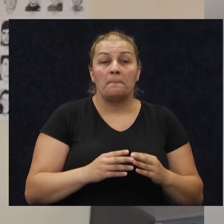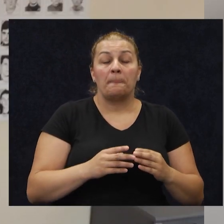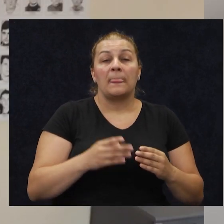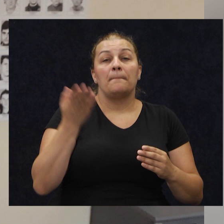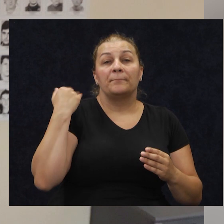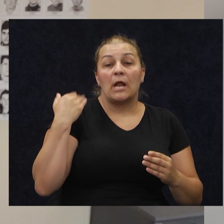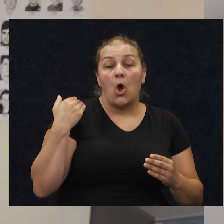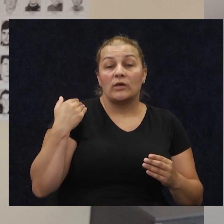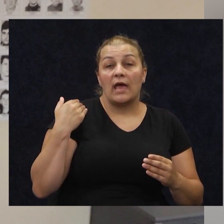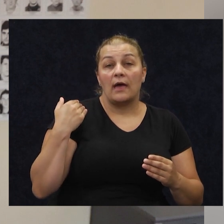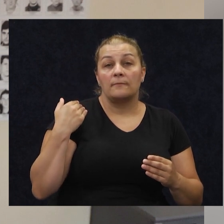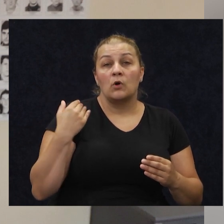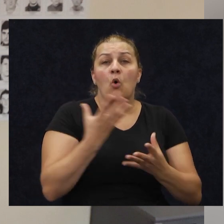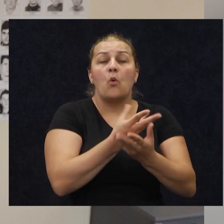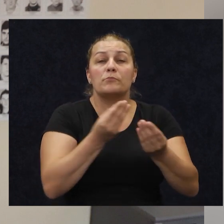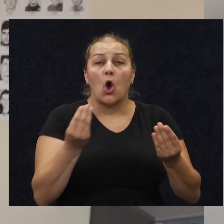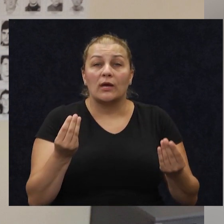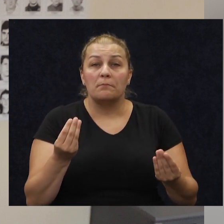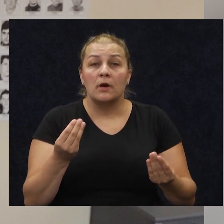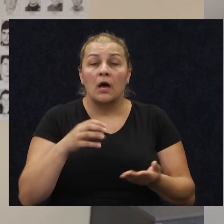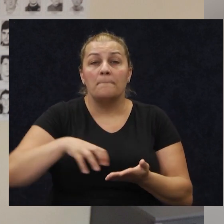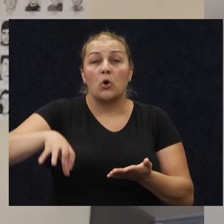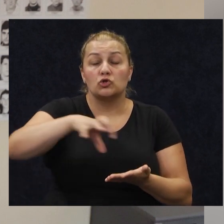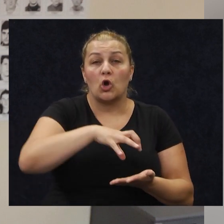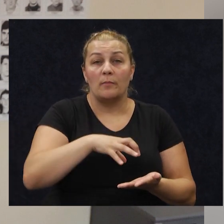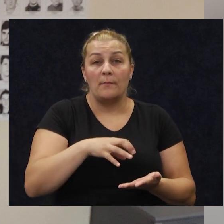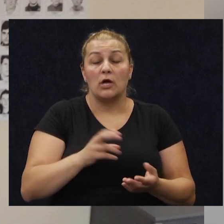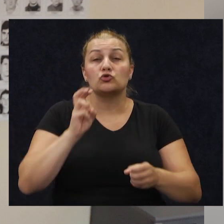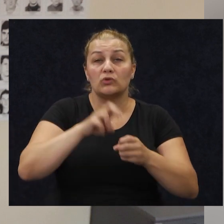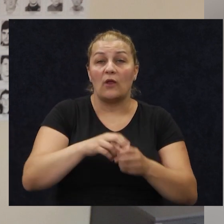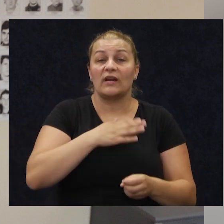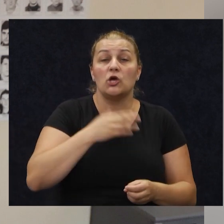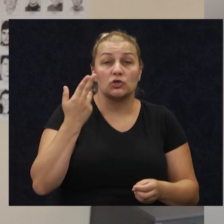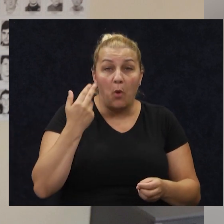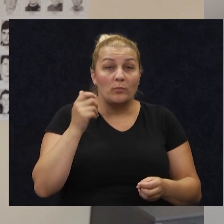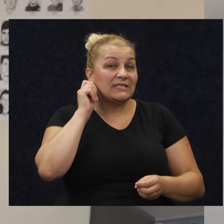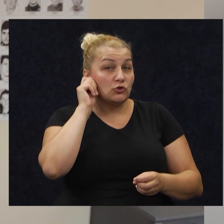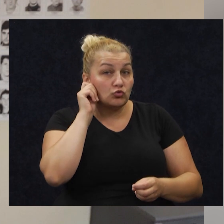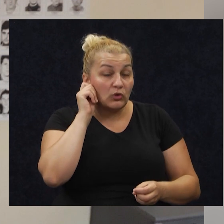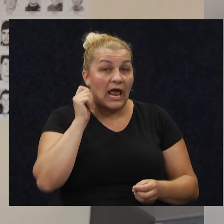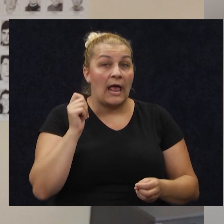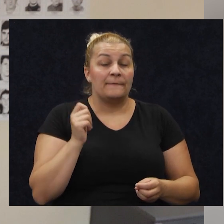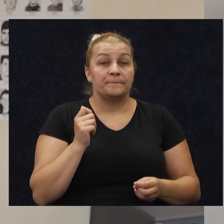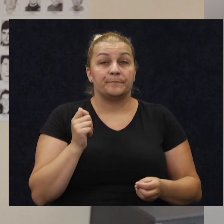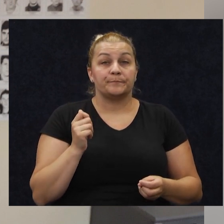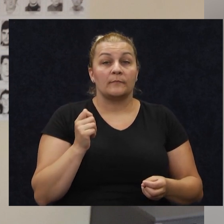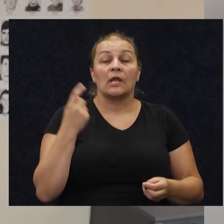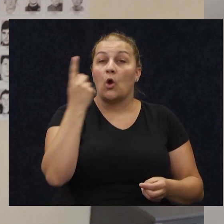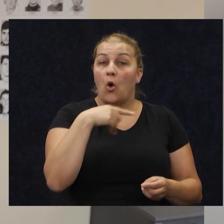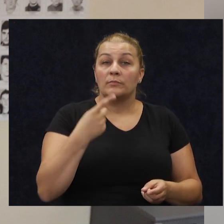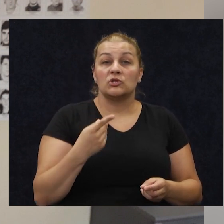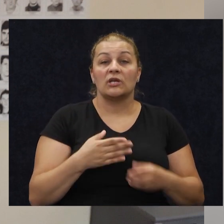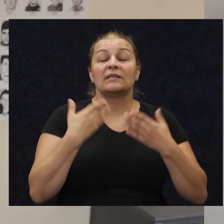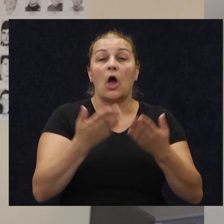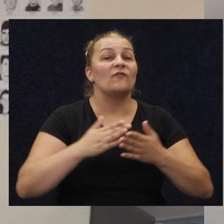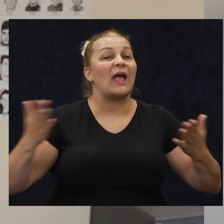bilo je, u mnogim postrebama su sudjelovale naši momci, naše cure i o Miš će da veliki